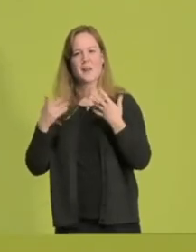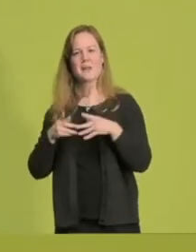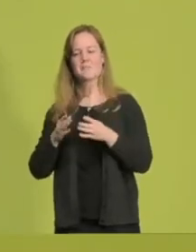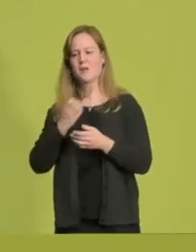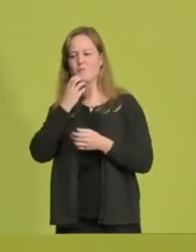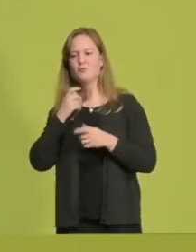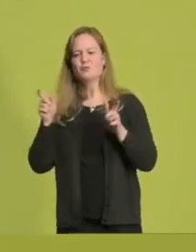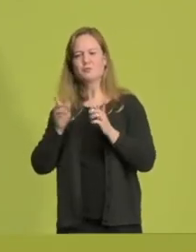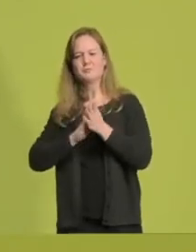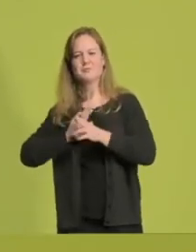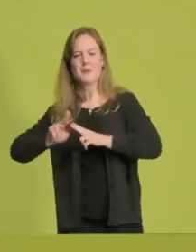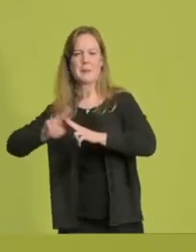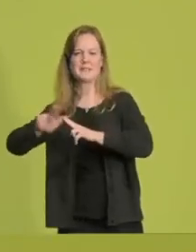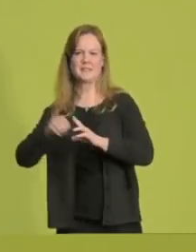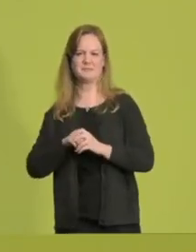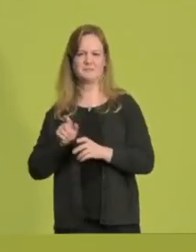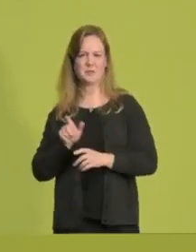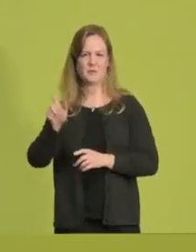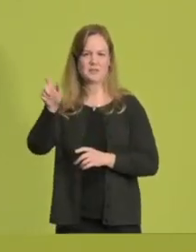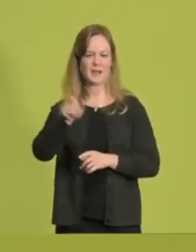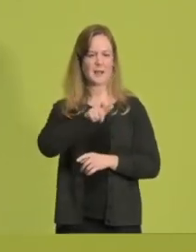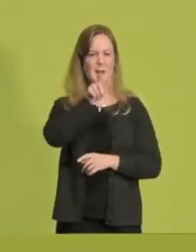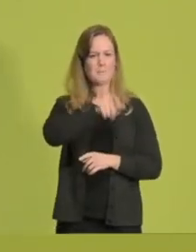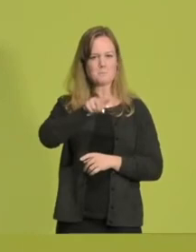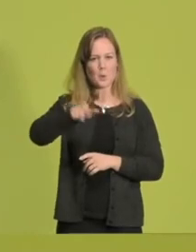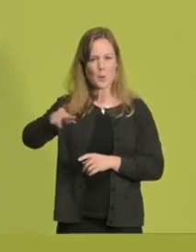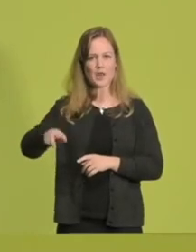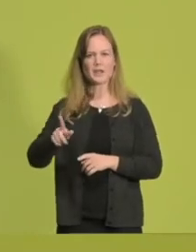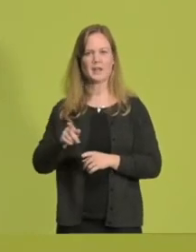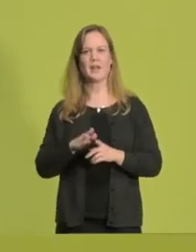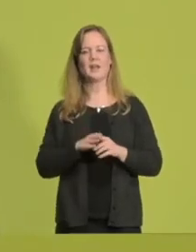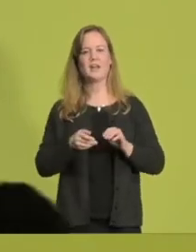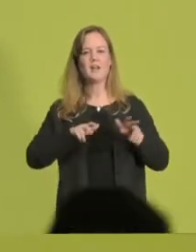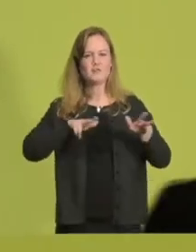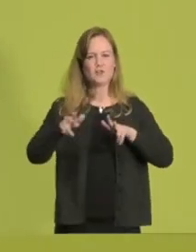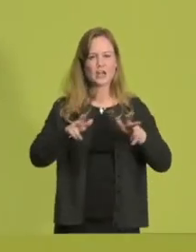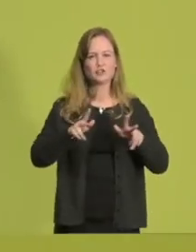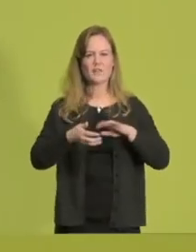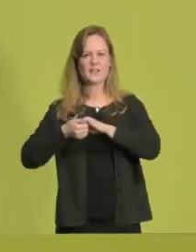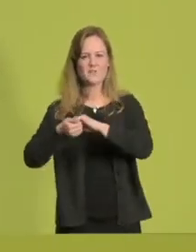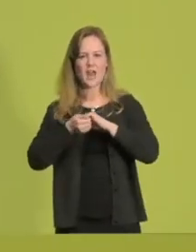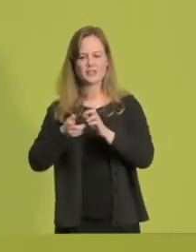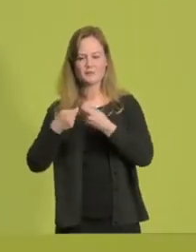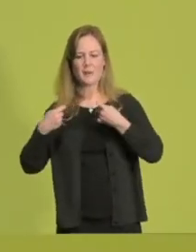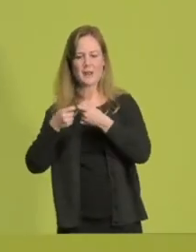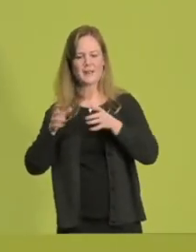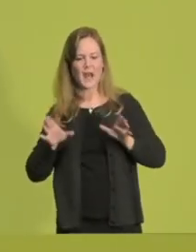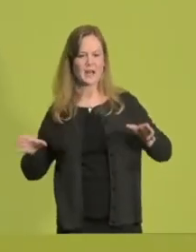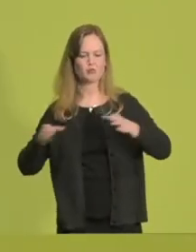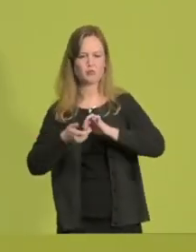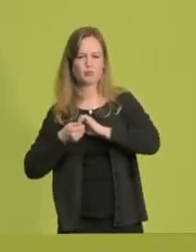Ein NRW, in dem Bürgerinnen und Bürger mit der Wirtschaft, Gewerkschaften und Verbänden gemeinsam einen